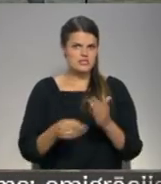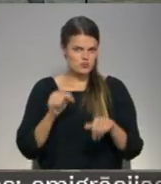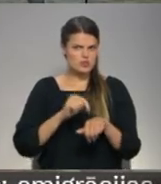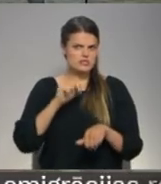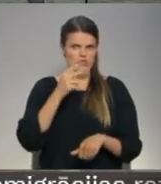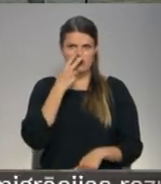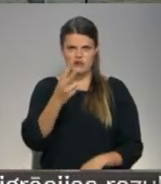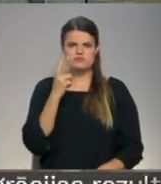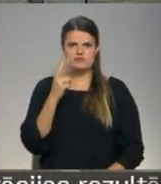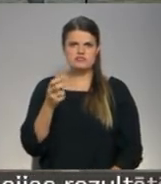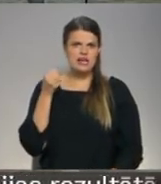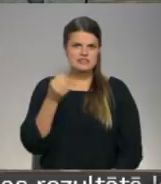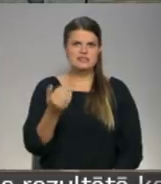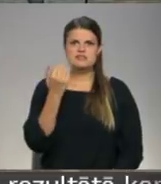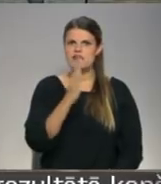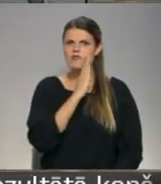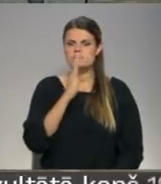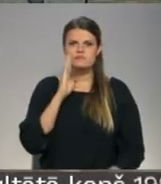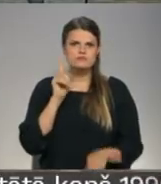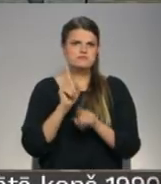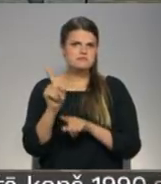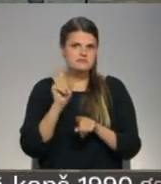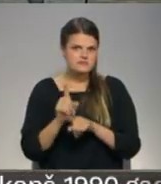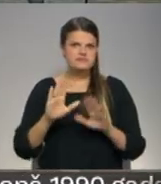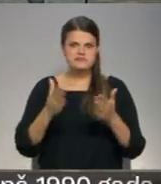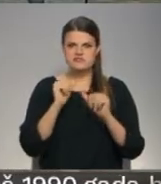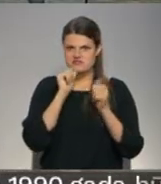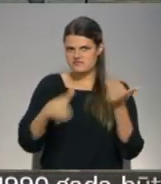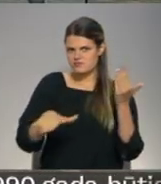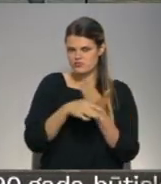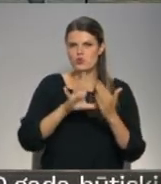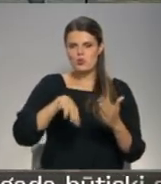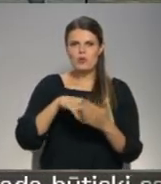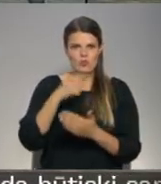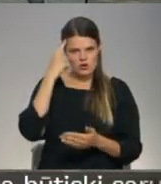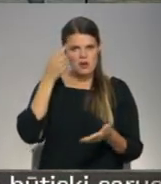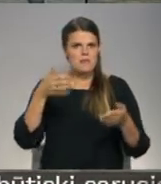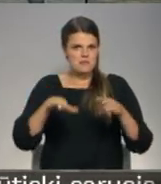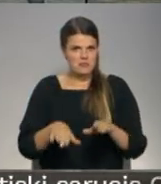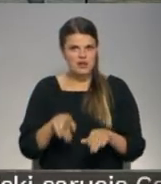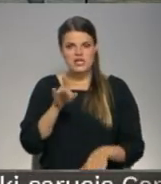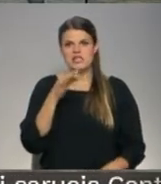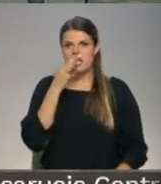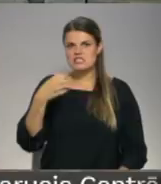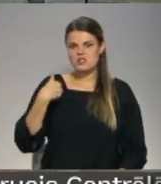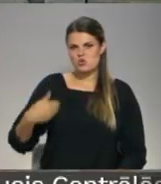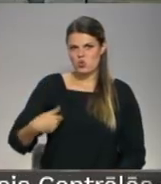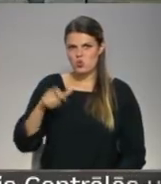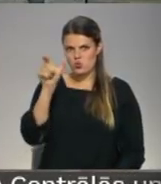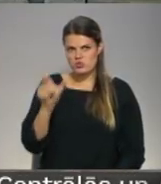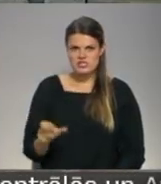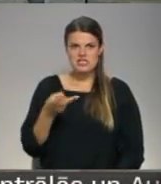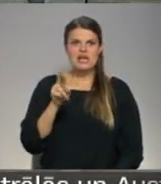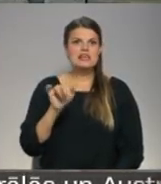Pazamojuma sajūta redzot kā sitavu mammu un brāli, bet tu nespēj palīdzēt, jo projām man ir prātā. Tā saka